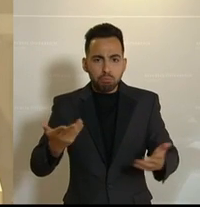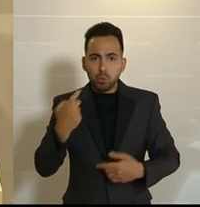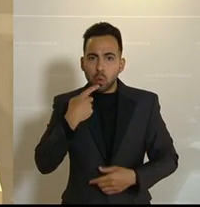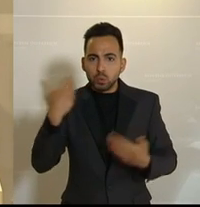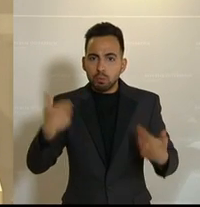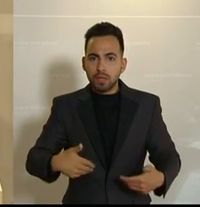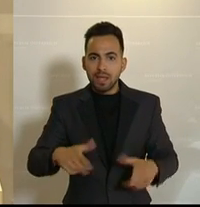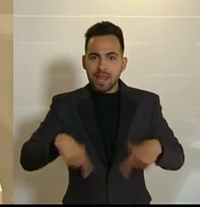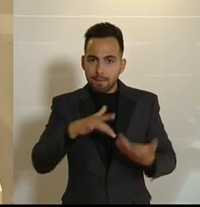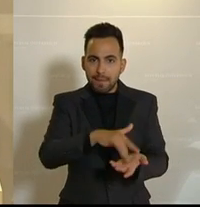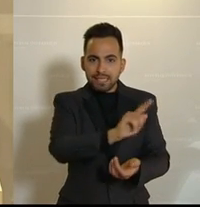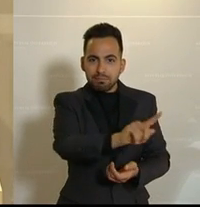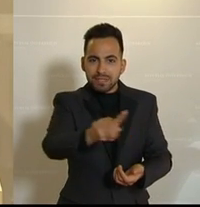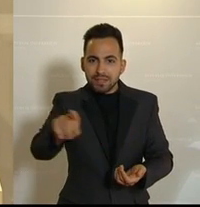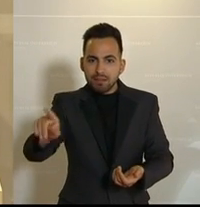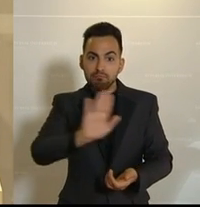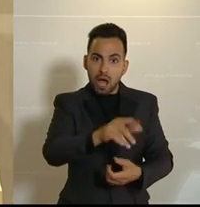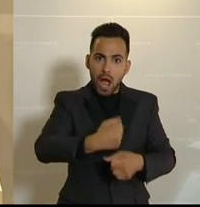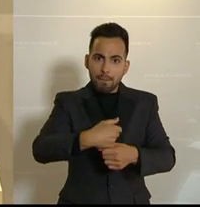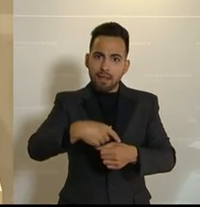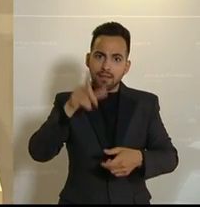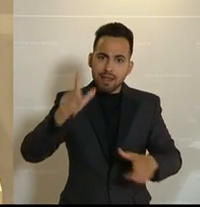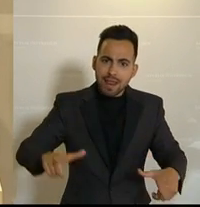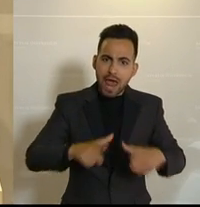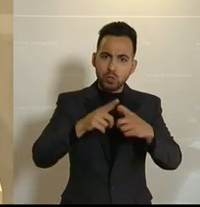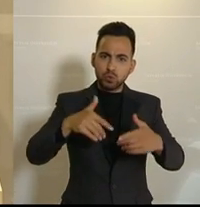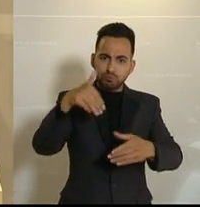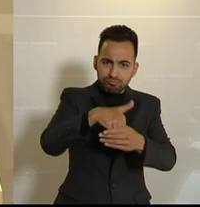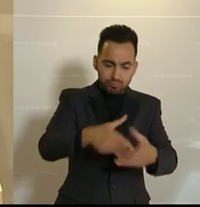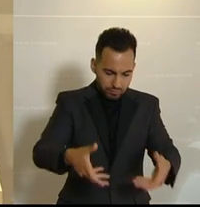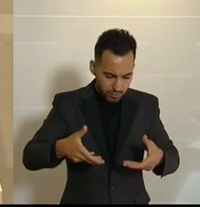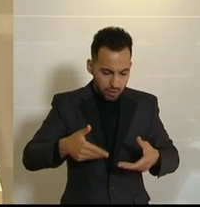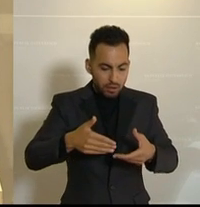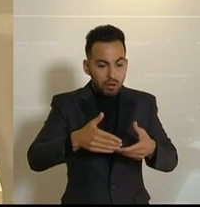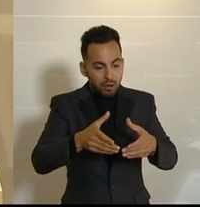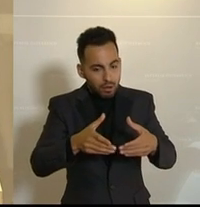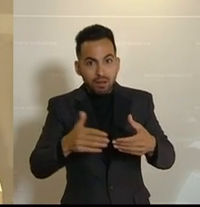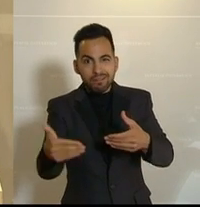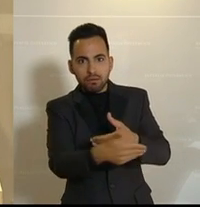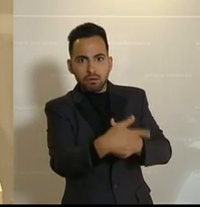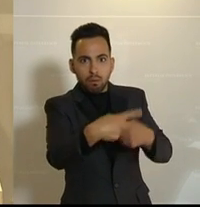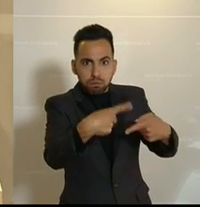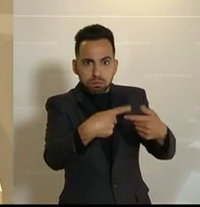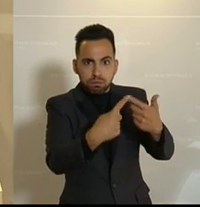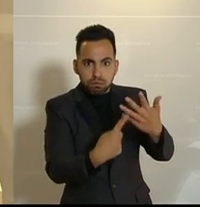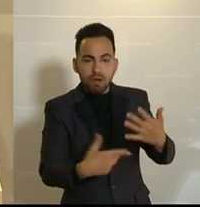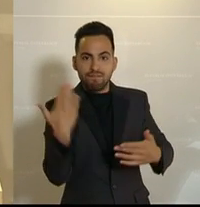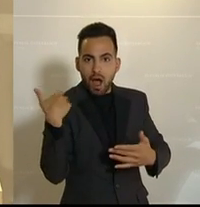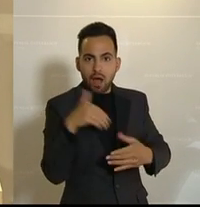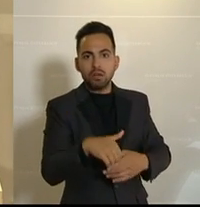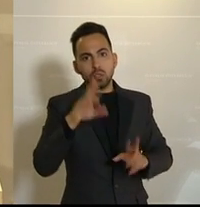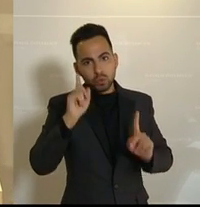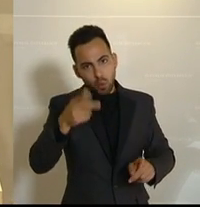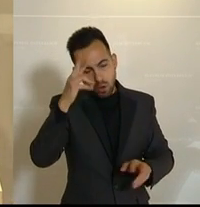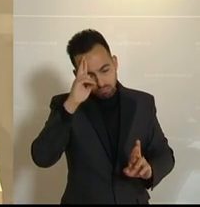dieser Lebensmittel, die Arbeit und Leistung, welche dahinter steht, zu sehen und anzuerkennen. Meine sehr